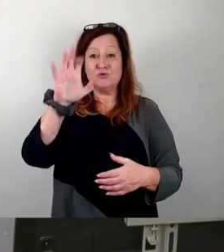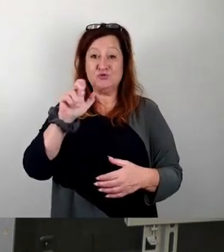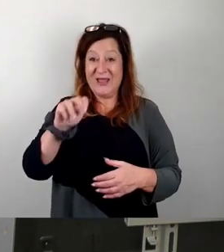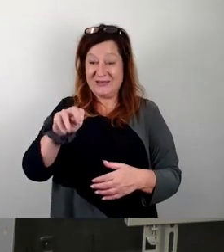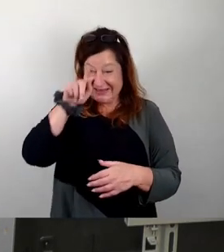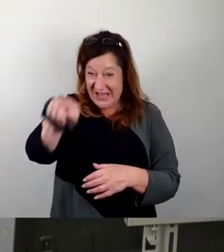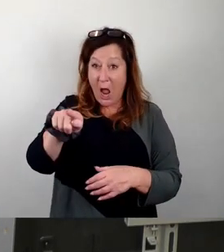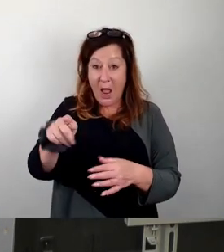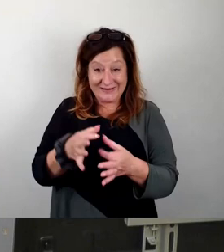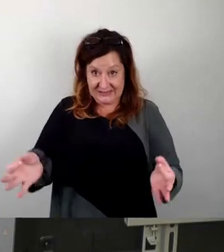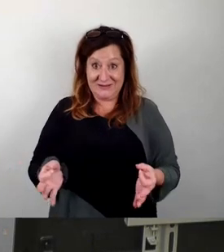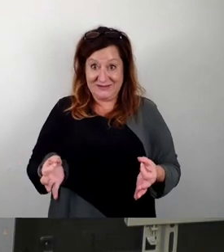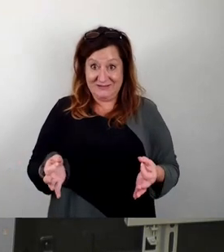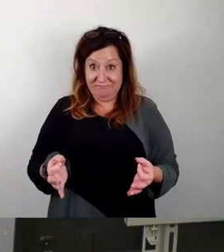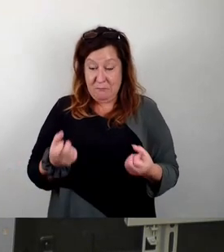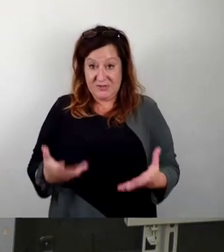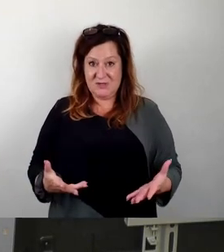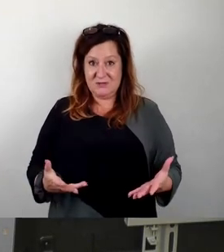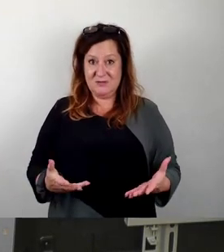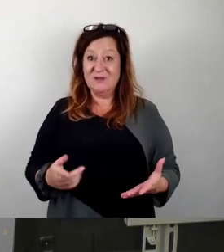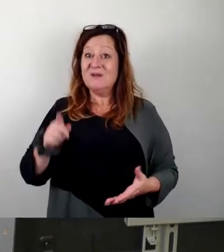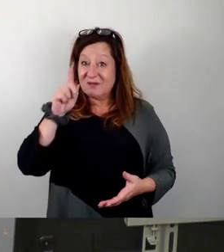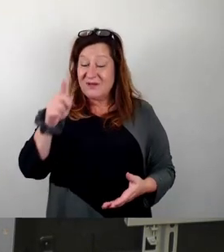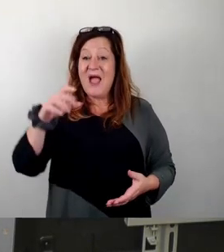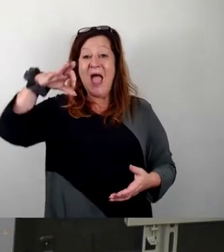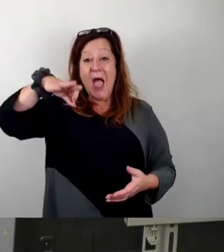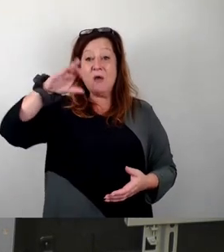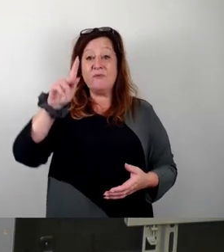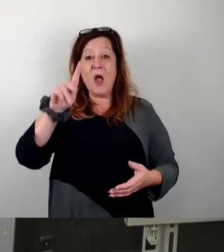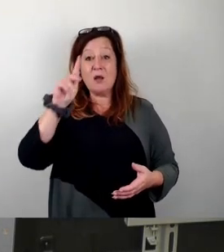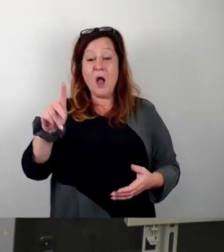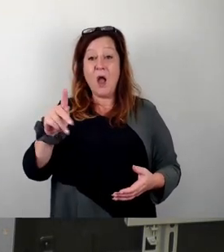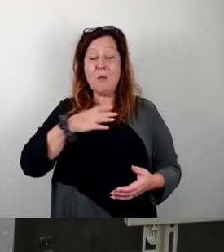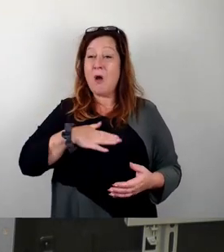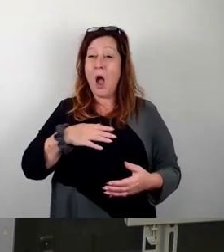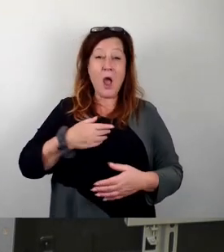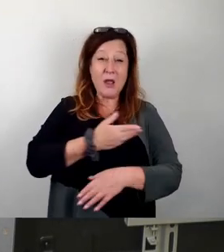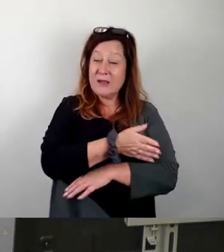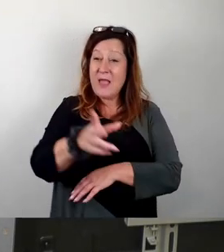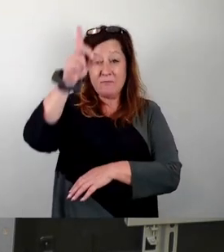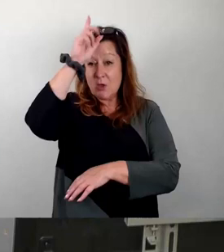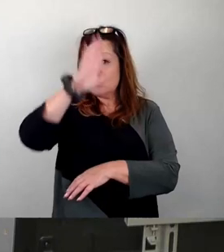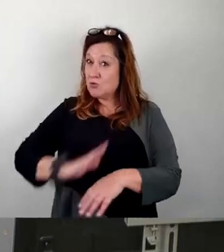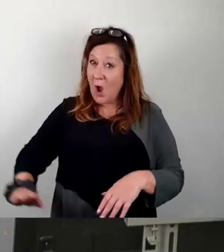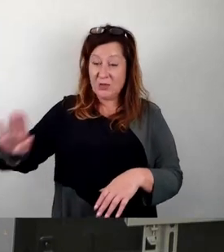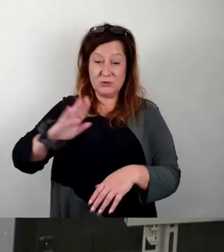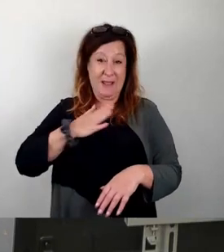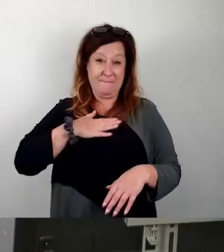FKK-Bad ist eines der beliebtesten FKK-Beder ganz Deutschland, laut Votum der